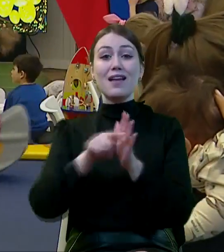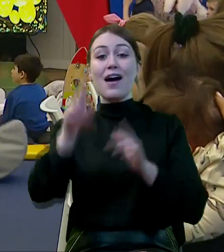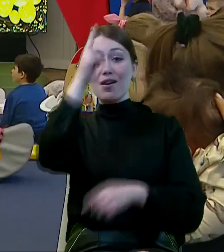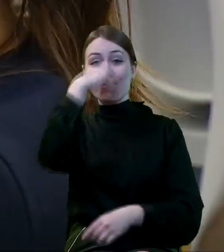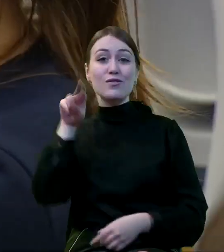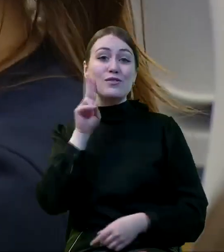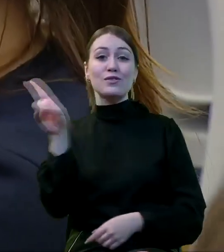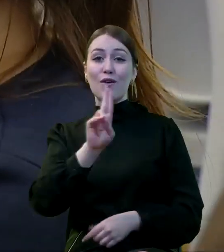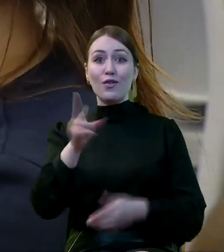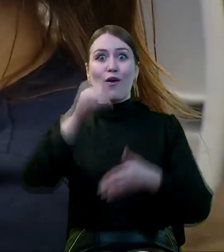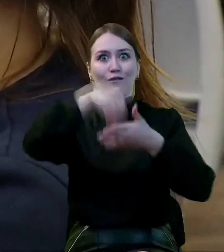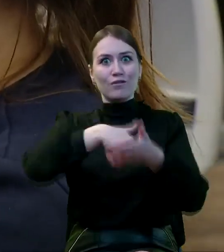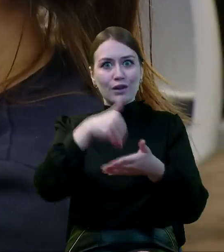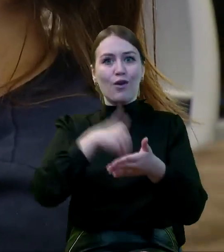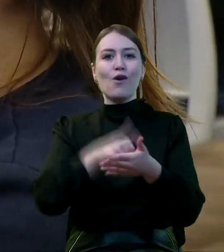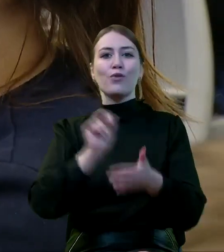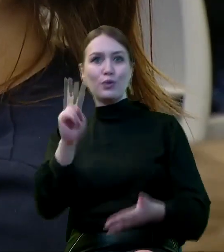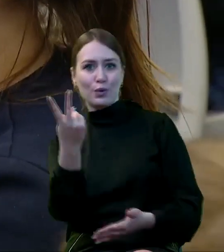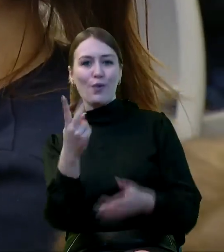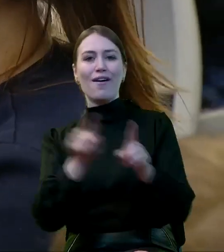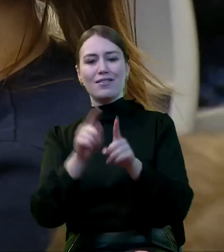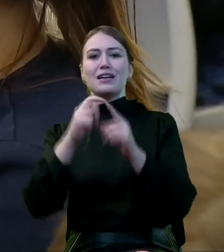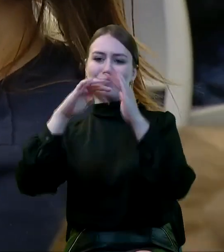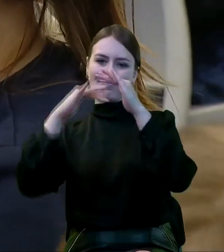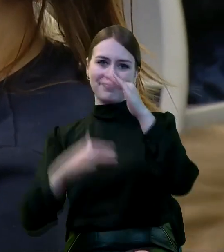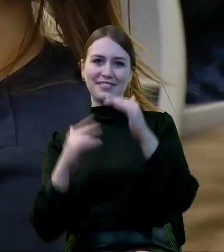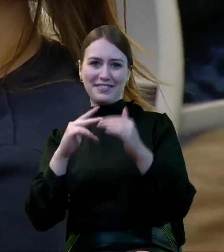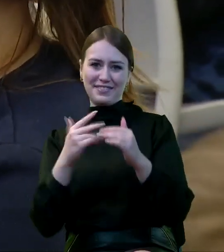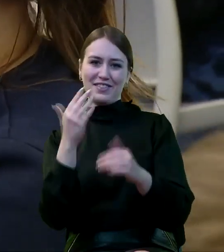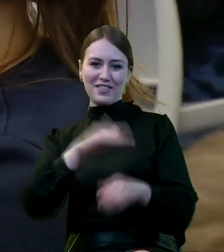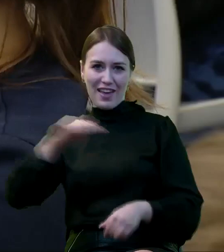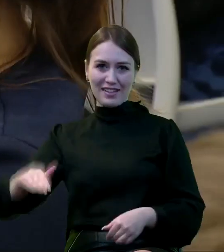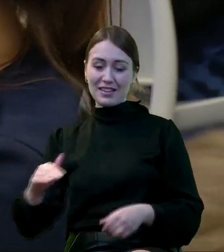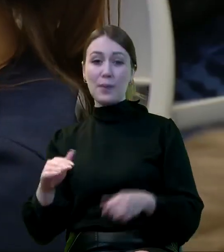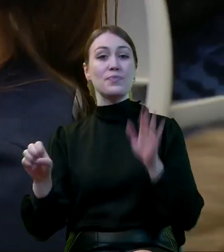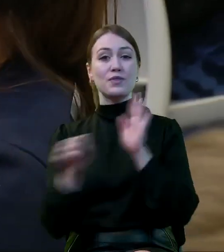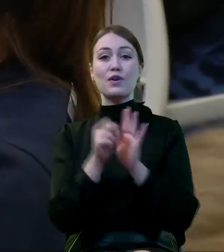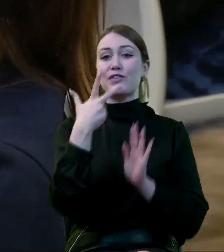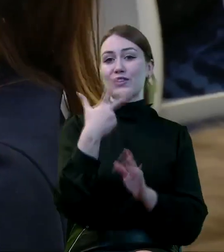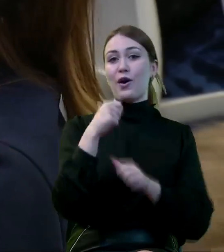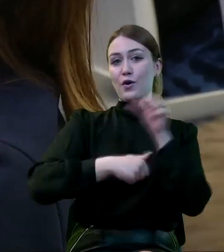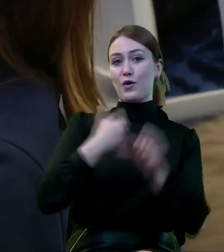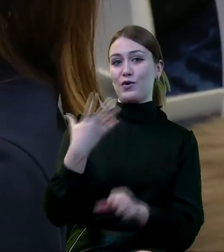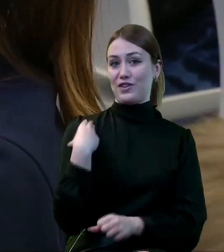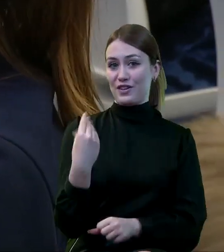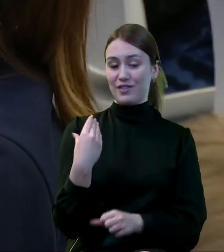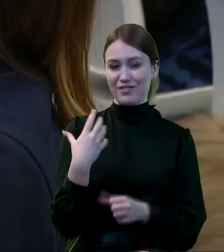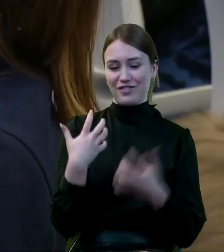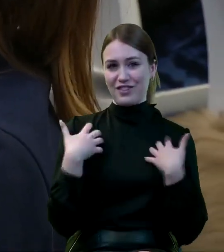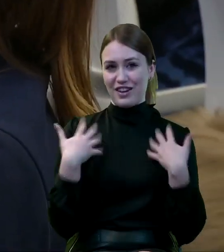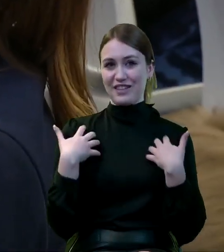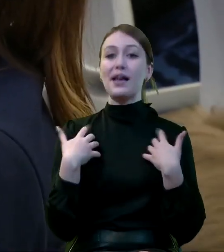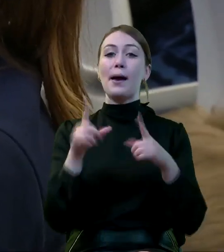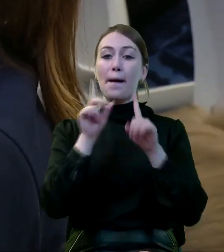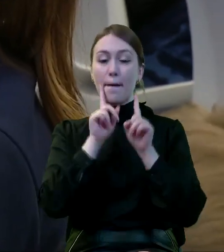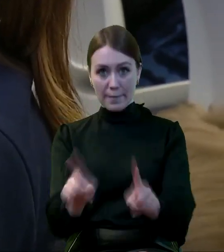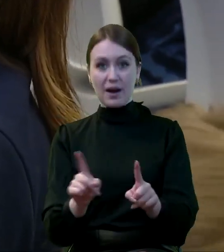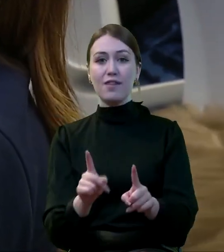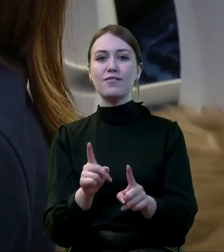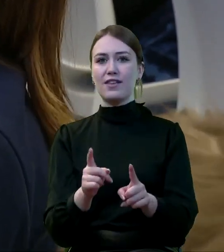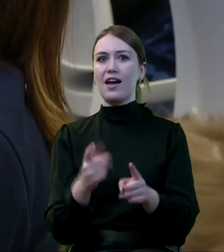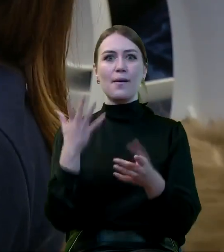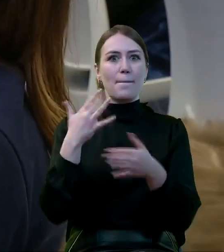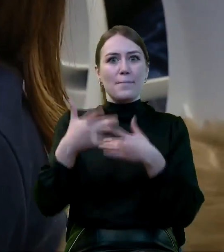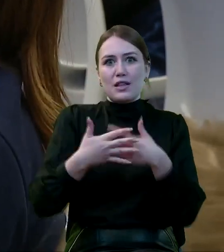rodziców, którzy wychowują drugie i kolejne dziecko do trzeciego roku życia. Szanowni Państwo, już blisko 4